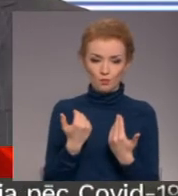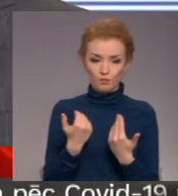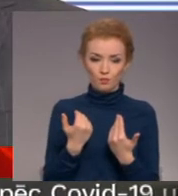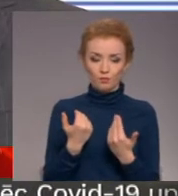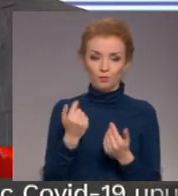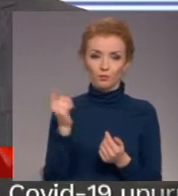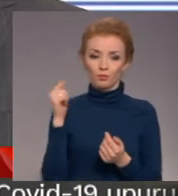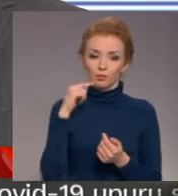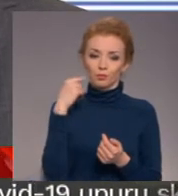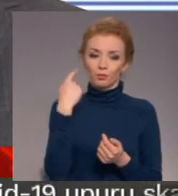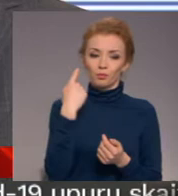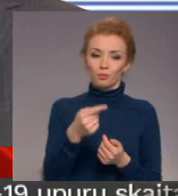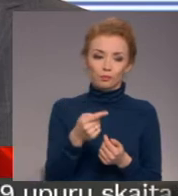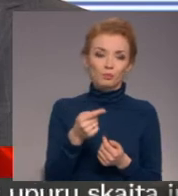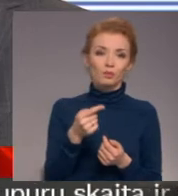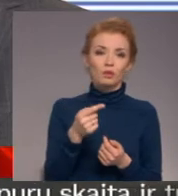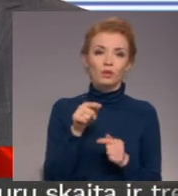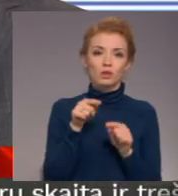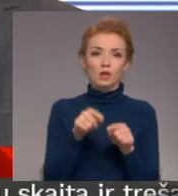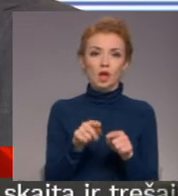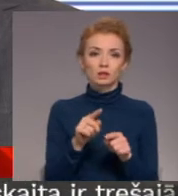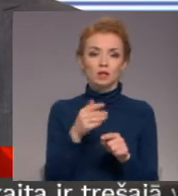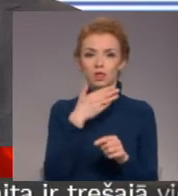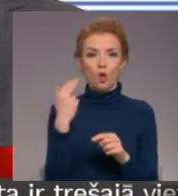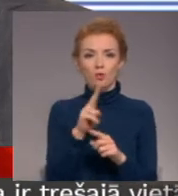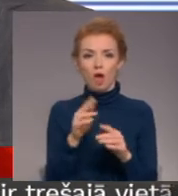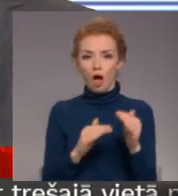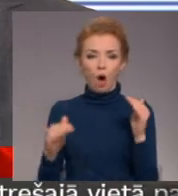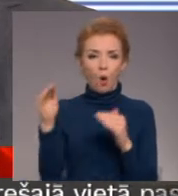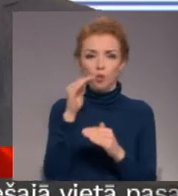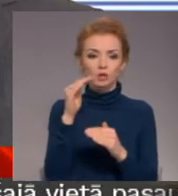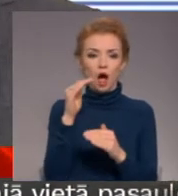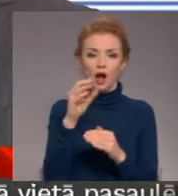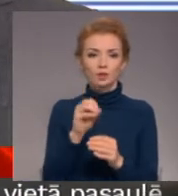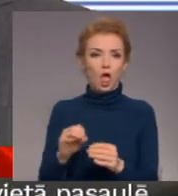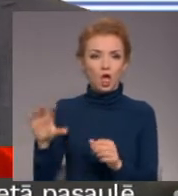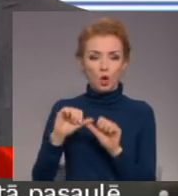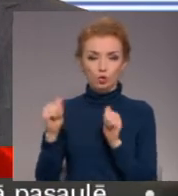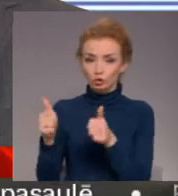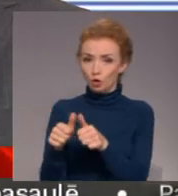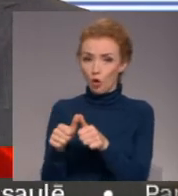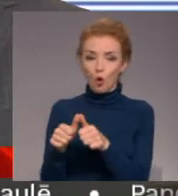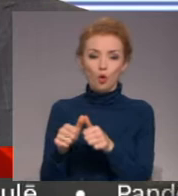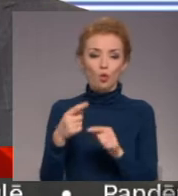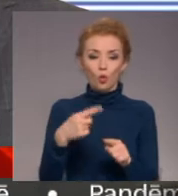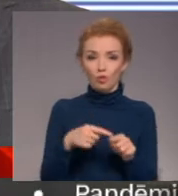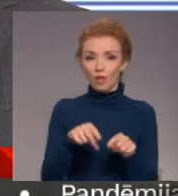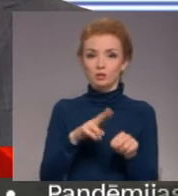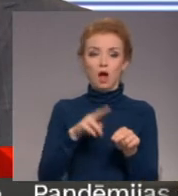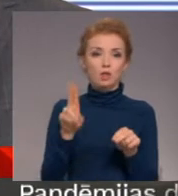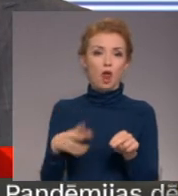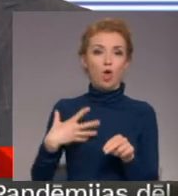ne tu augstākais neirozonā, mūsu ekonomiskajā telpā. Tas ļauj mums